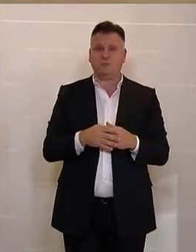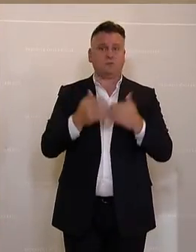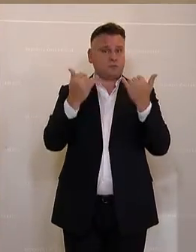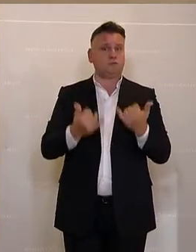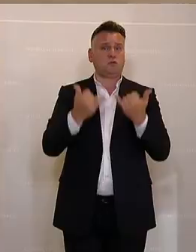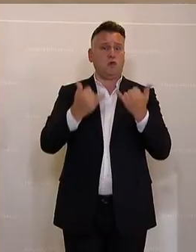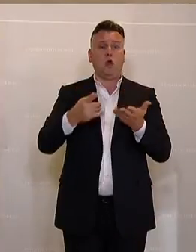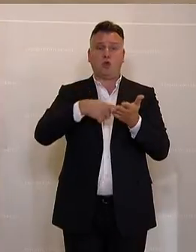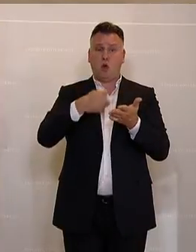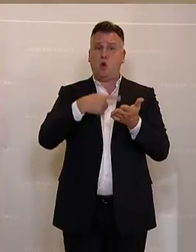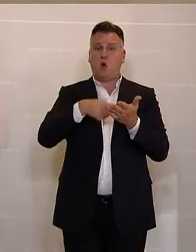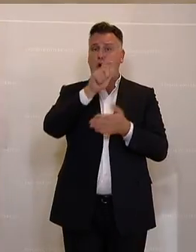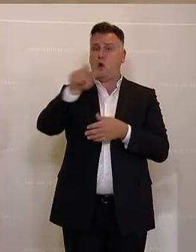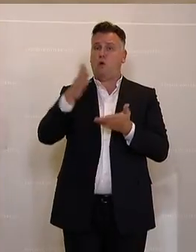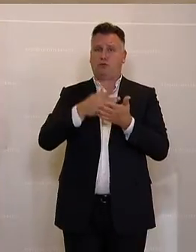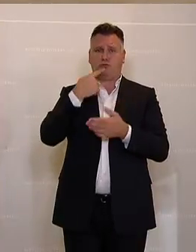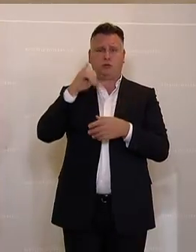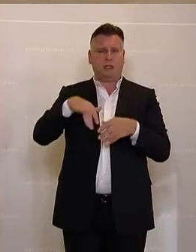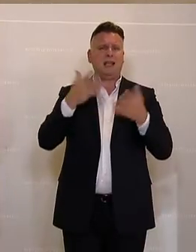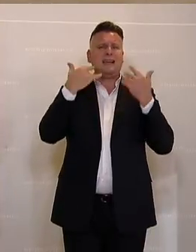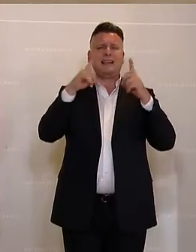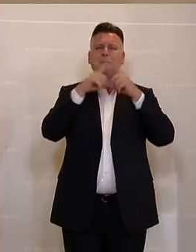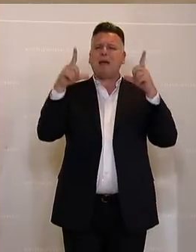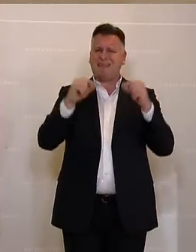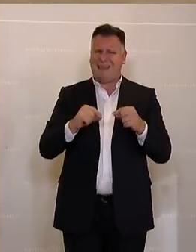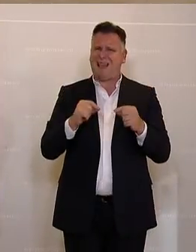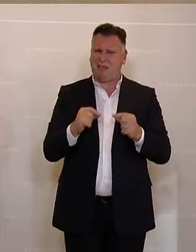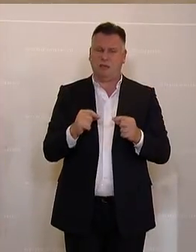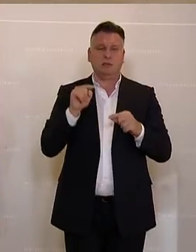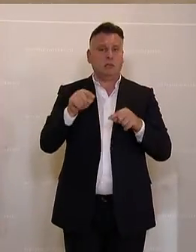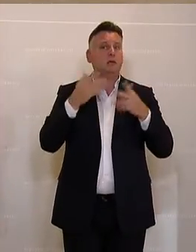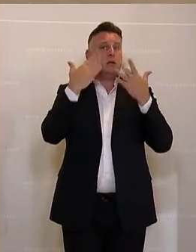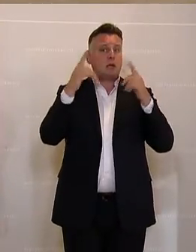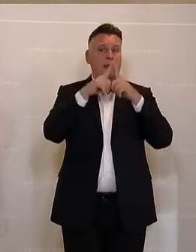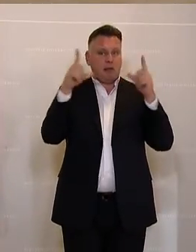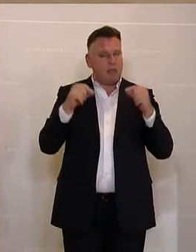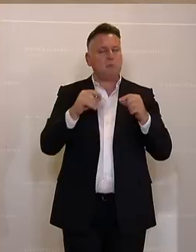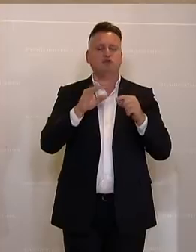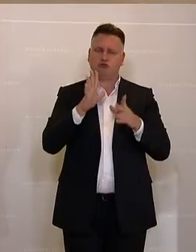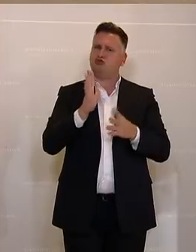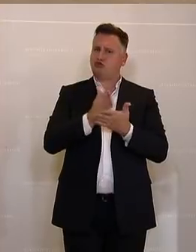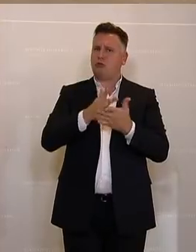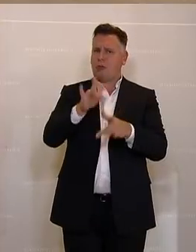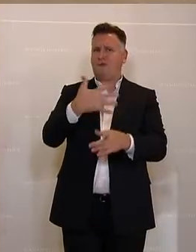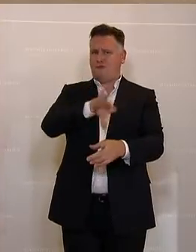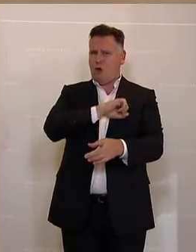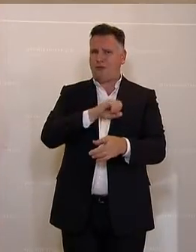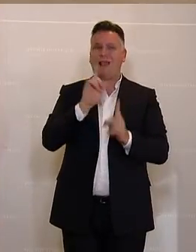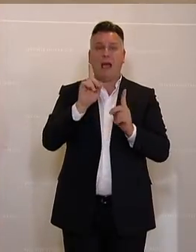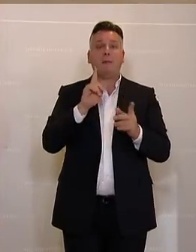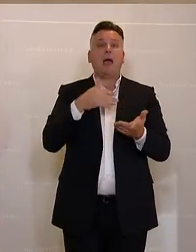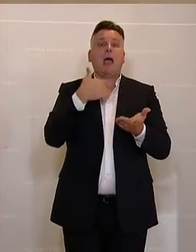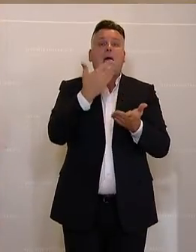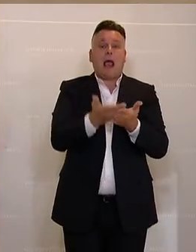heute erwähnt, das Klima-Ticket schafft Anreize. Aber wir müssen die Angebote